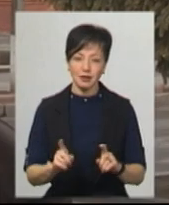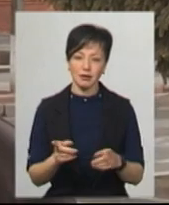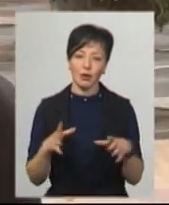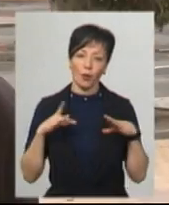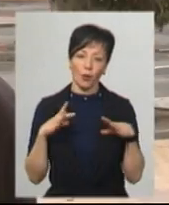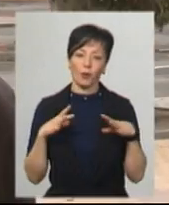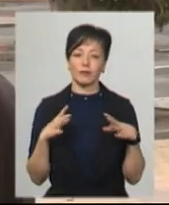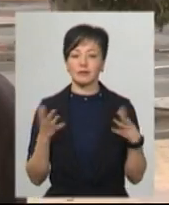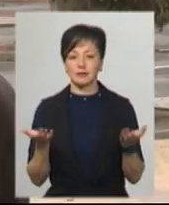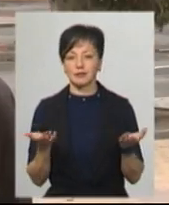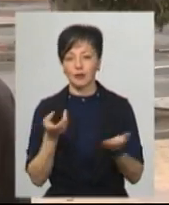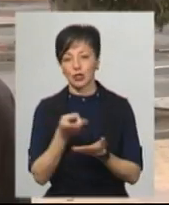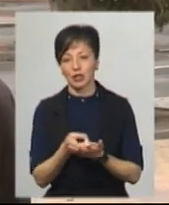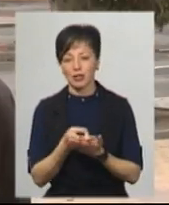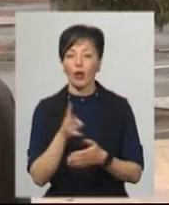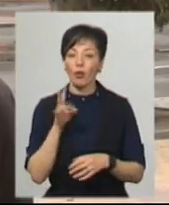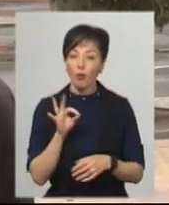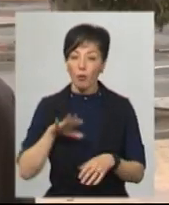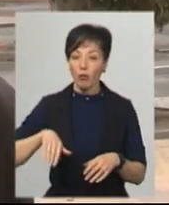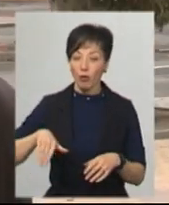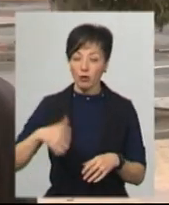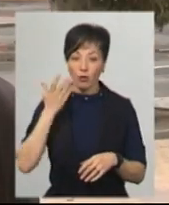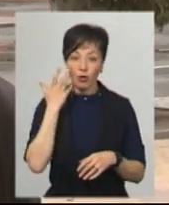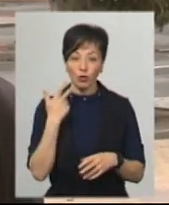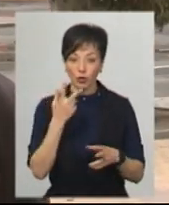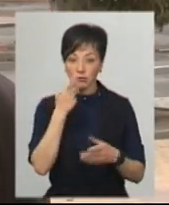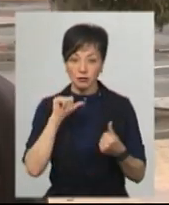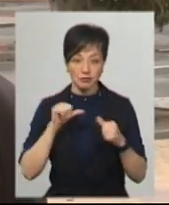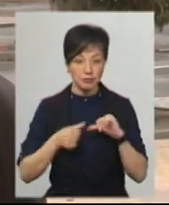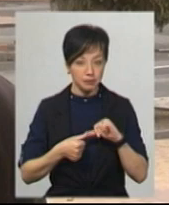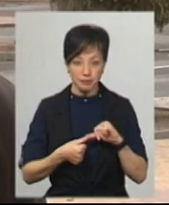полежати трошки. Але потім, коли воно як пішло в звичку,